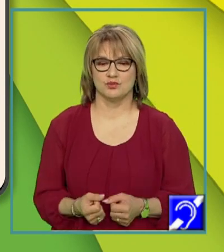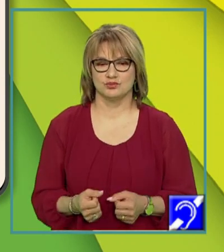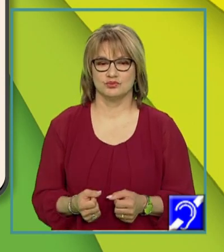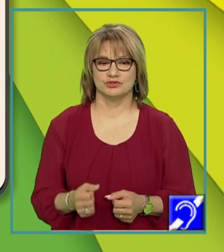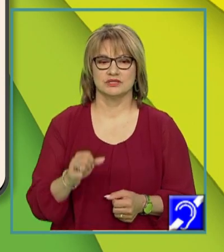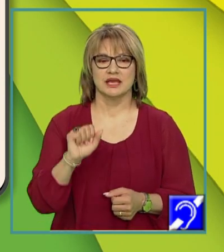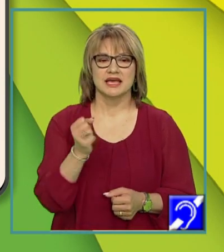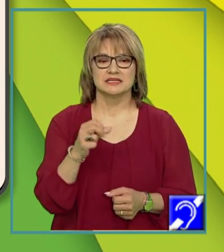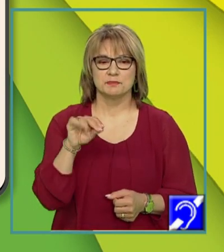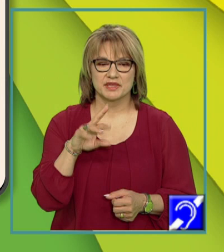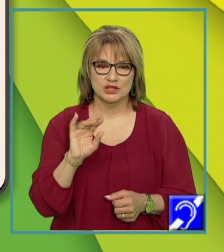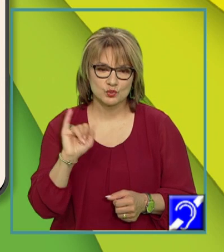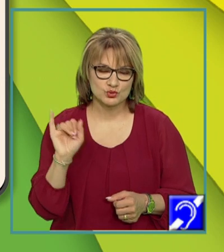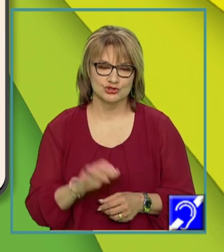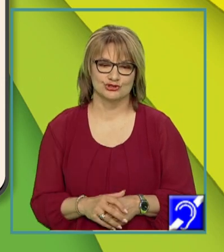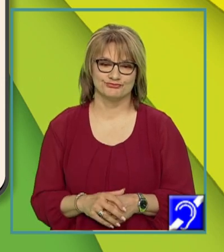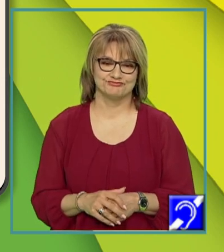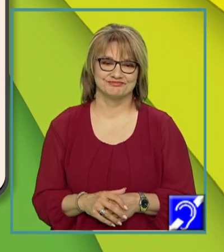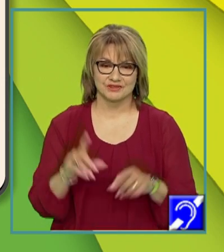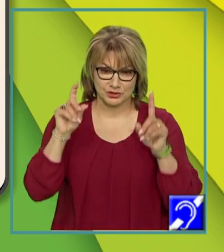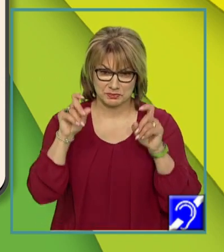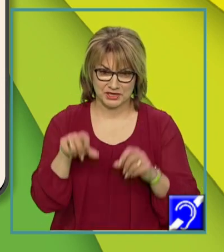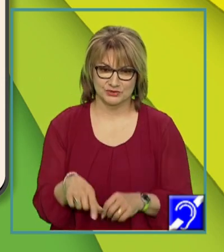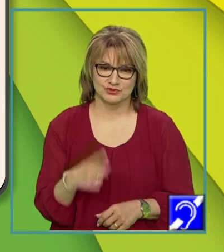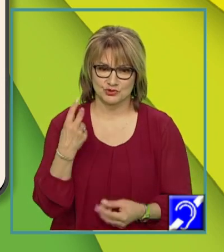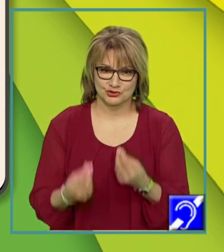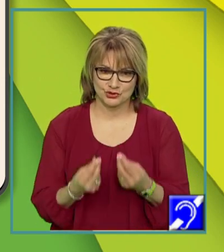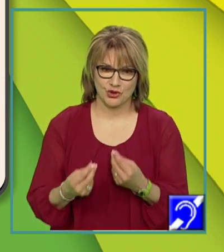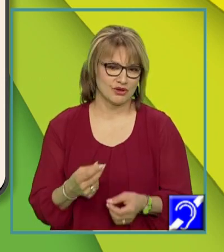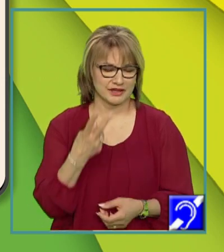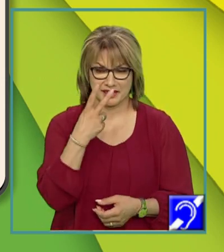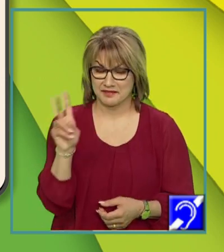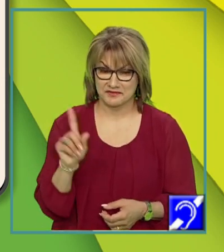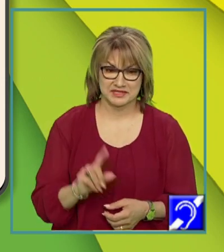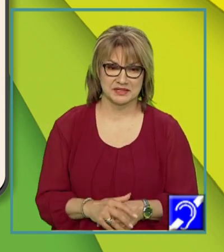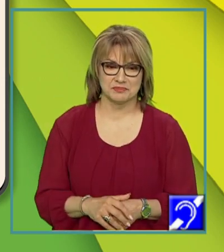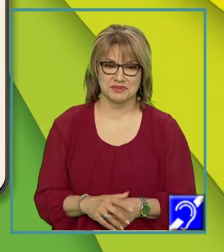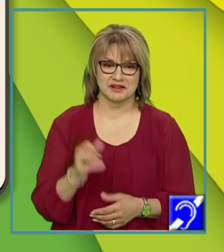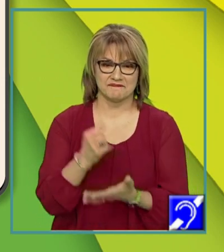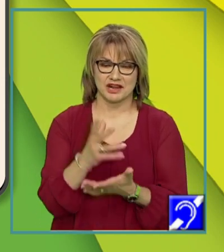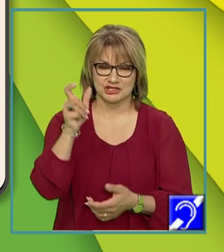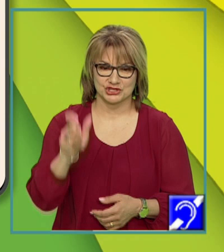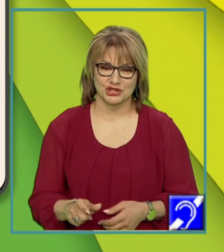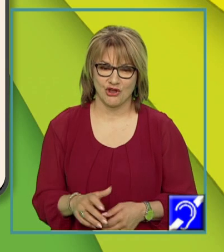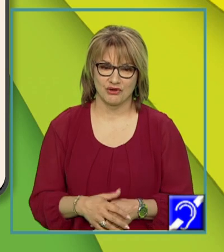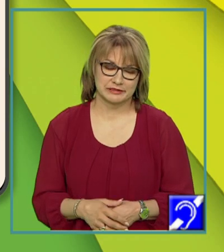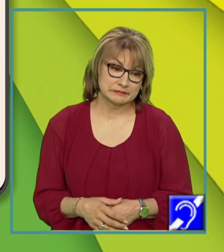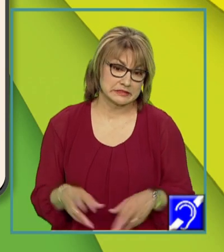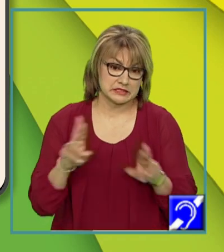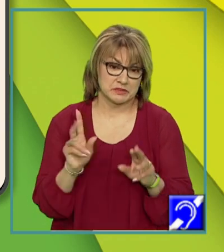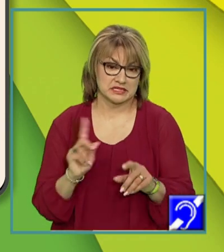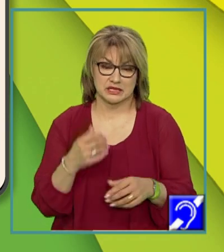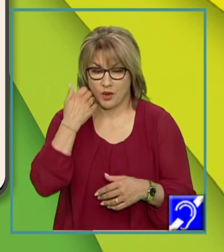spiriduși, un joc, invizibil, un vrăjitor și sper să nu fi sărit